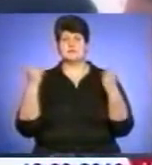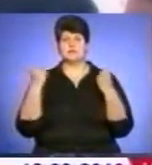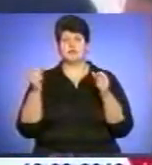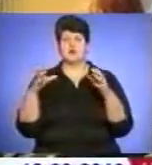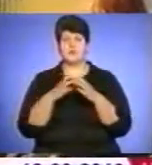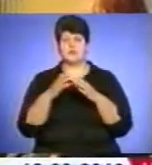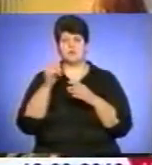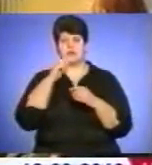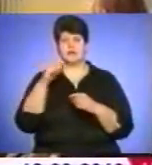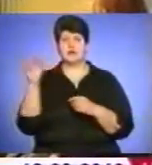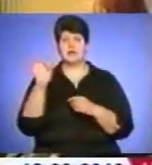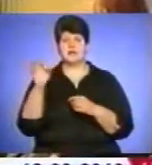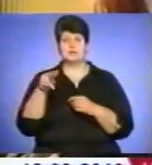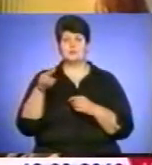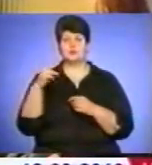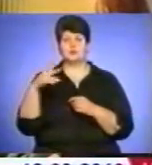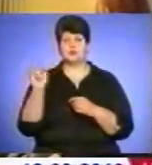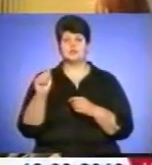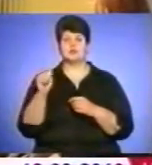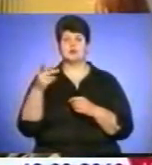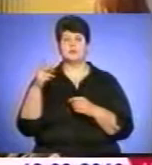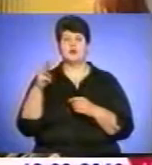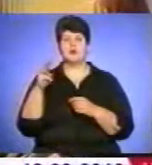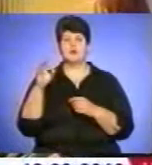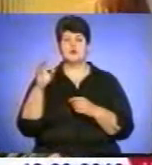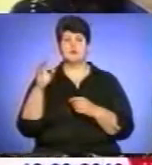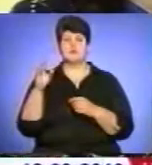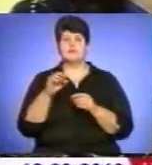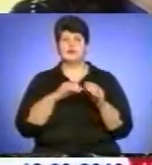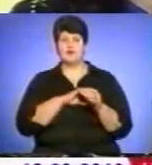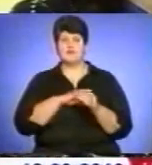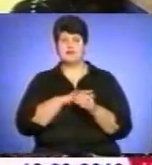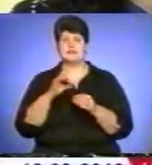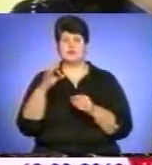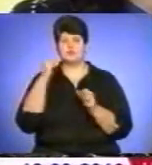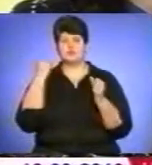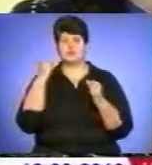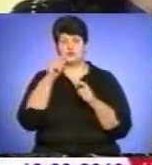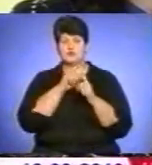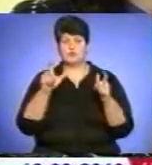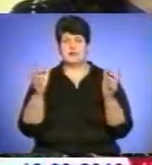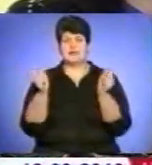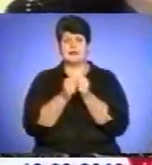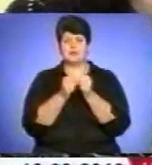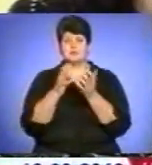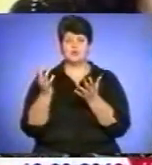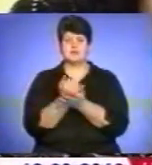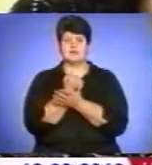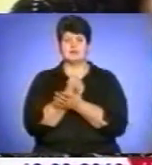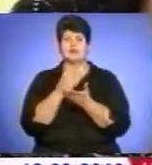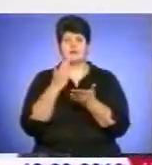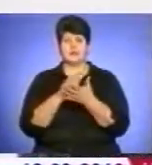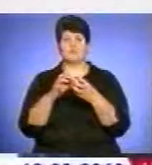Підгрушна, Марія Кручова, Роман Підручний – вихованці районної спортивної школи. Поряд з досягненнями названої